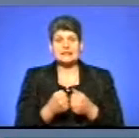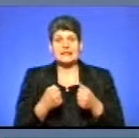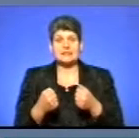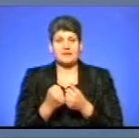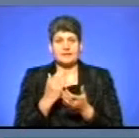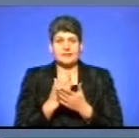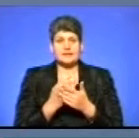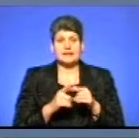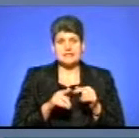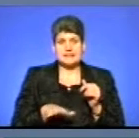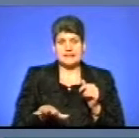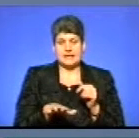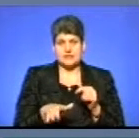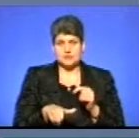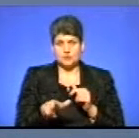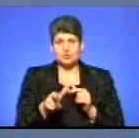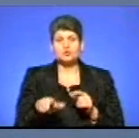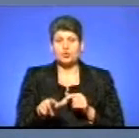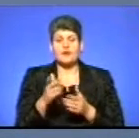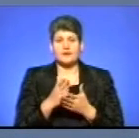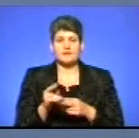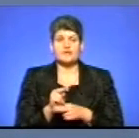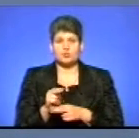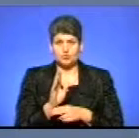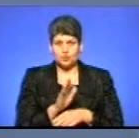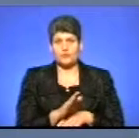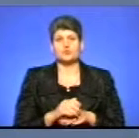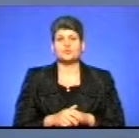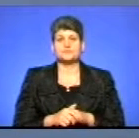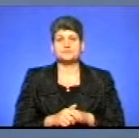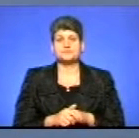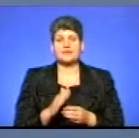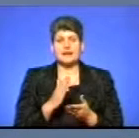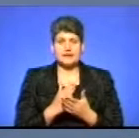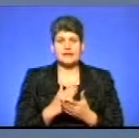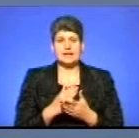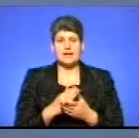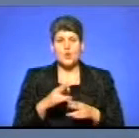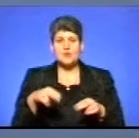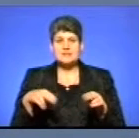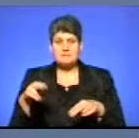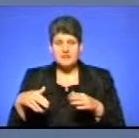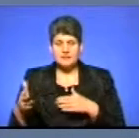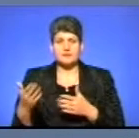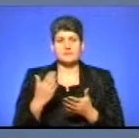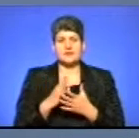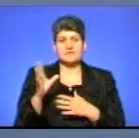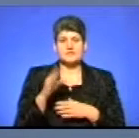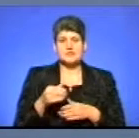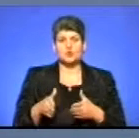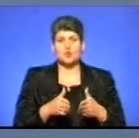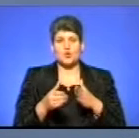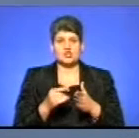трапляються на даній ділянці дороги. Дорога є відремонтованою, тобто є відповідна розмітка, є всі дорожні